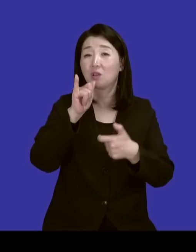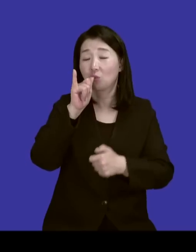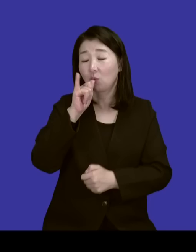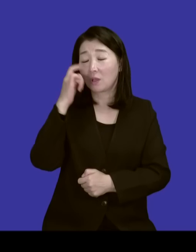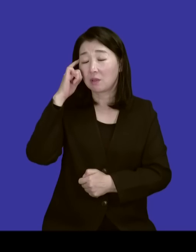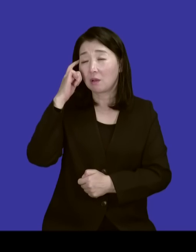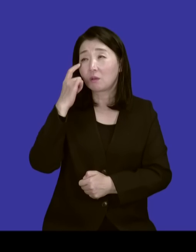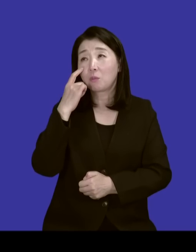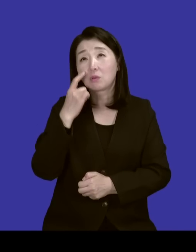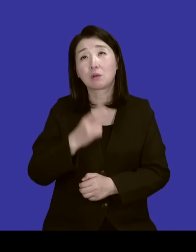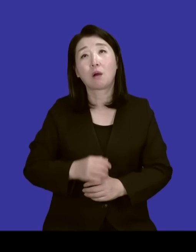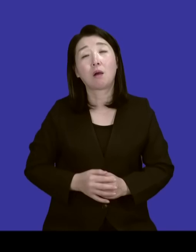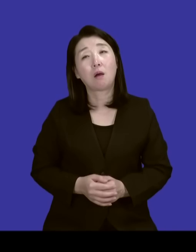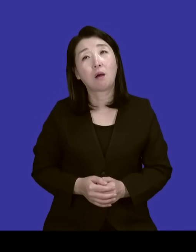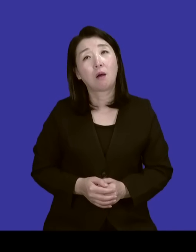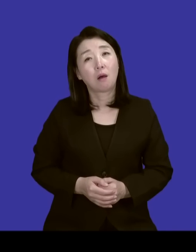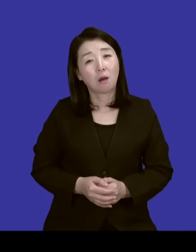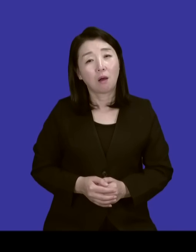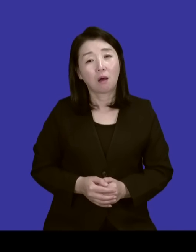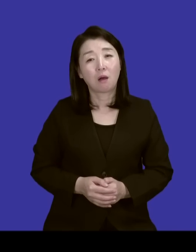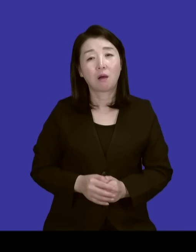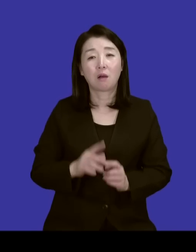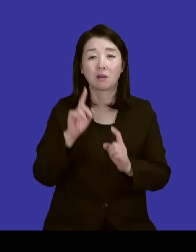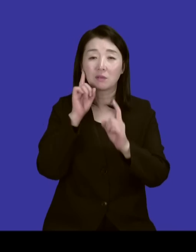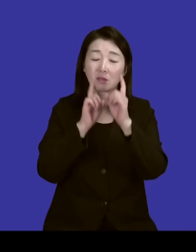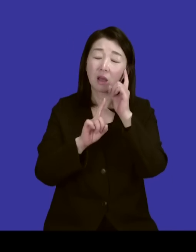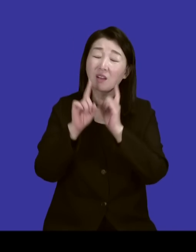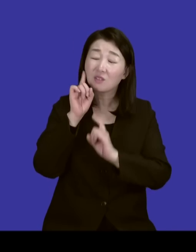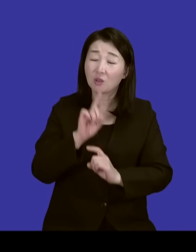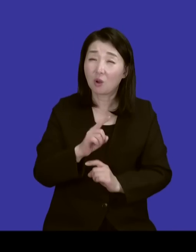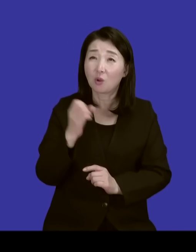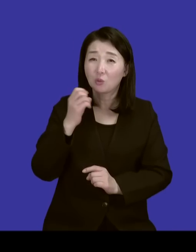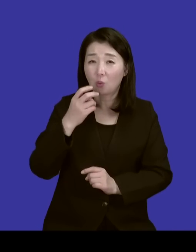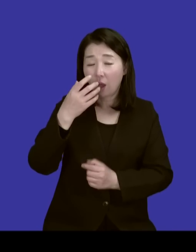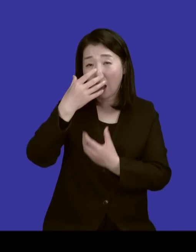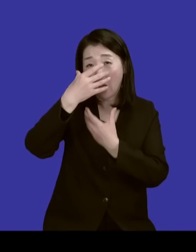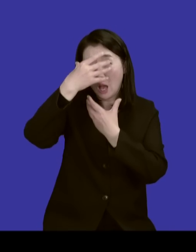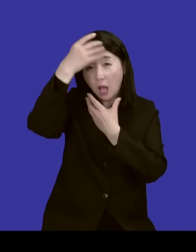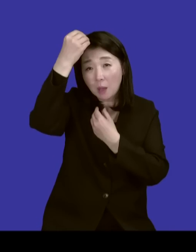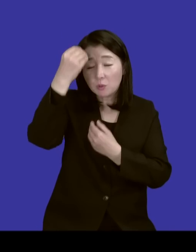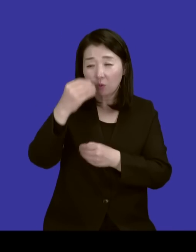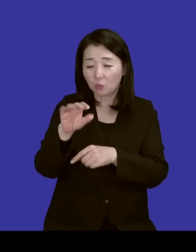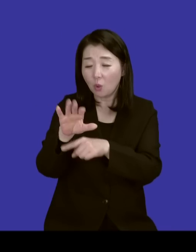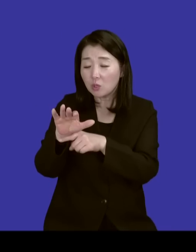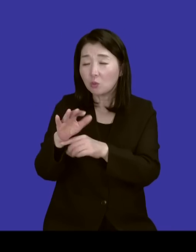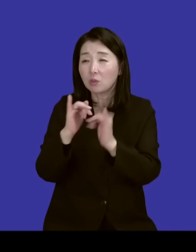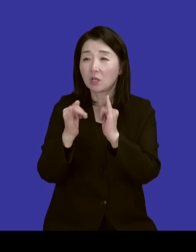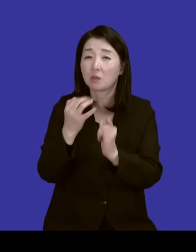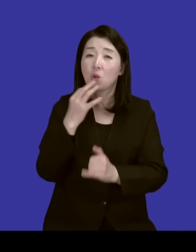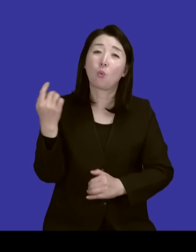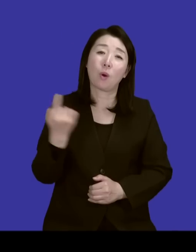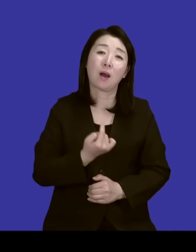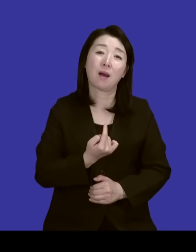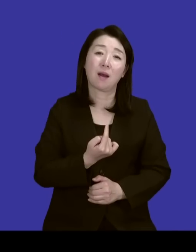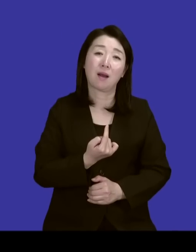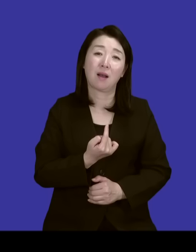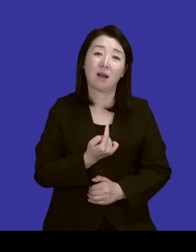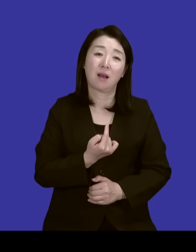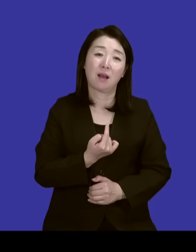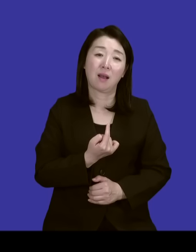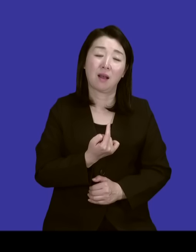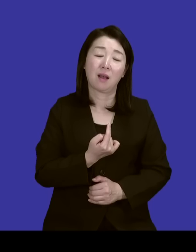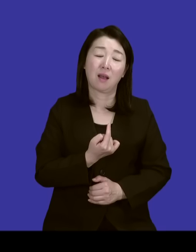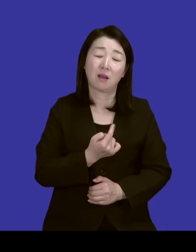생각하는데 얼마나 많은 상처와 그 함경도 촌사람이라고 그래가지고 서울 오셔가지고 그런 걸